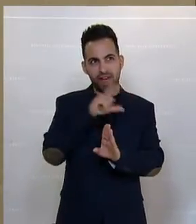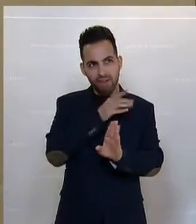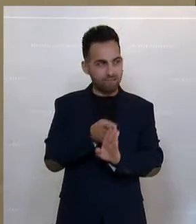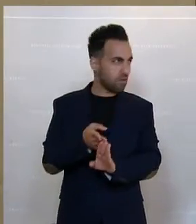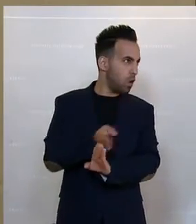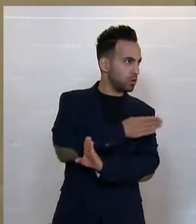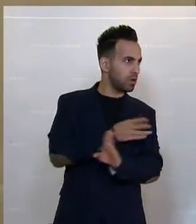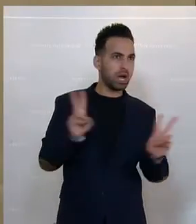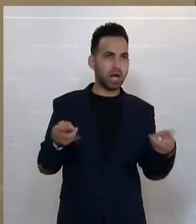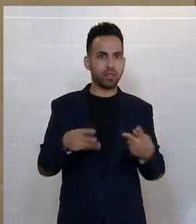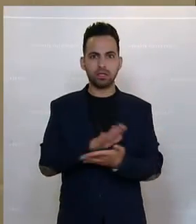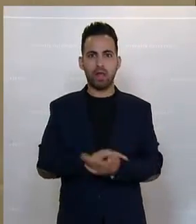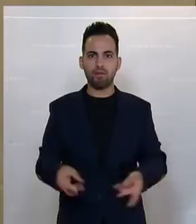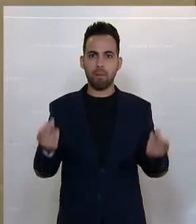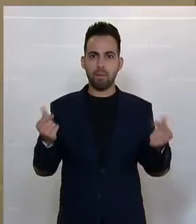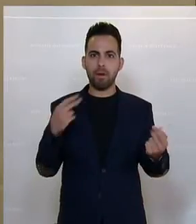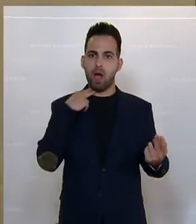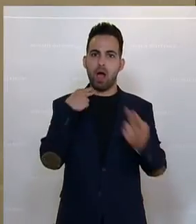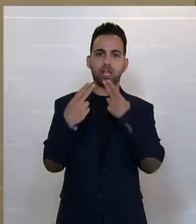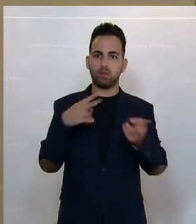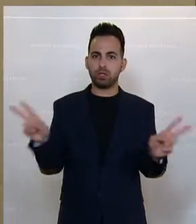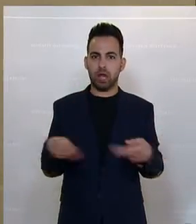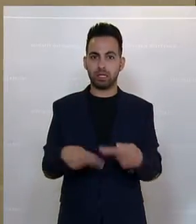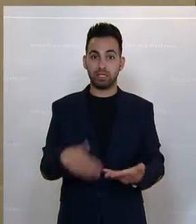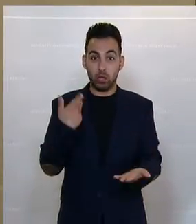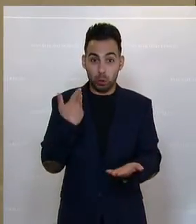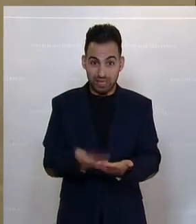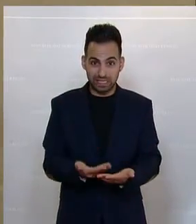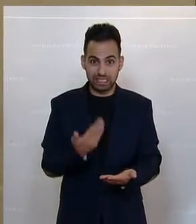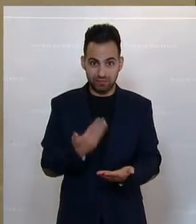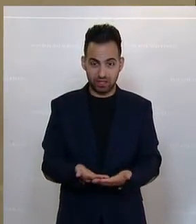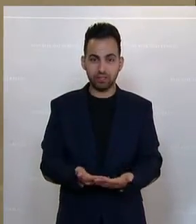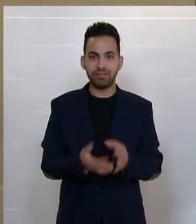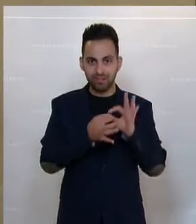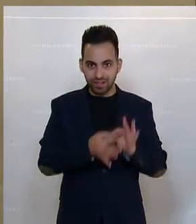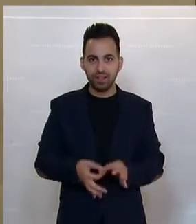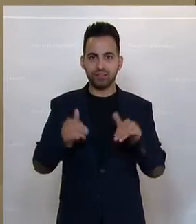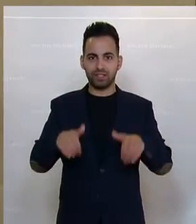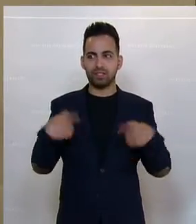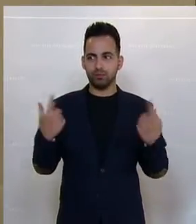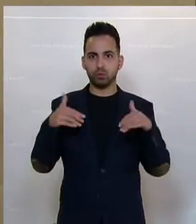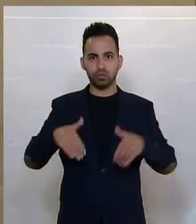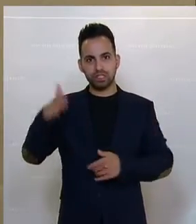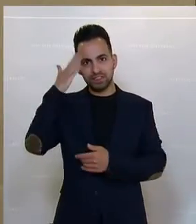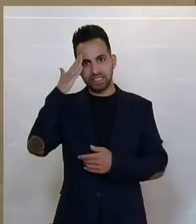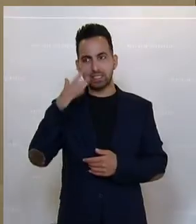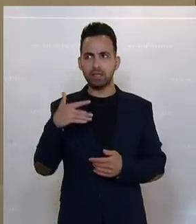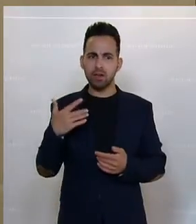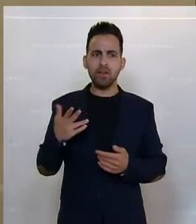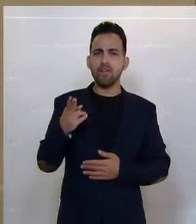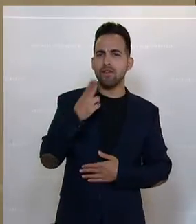sozusagen aus dem Stehgreif eine Antwort geben. Genau das sollten wir aber wissen. Wir sollten wissen,